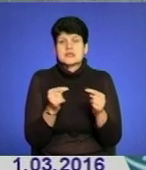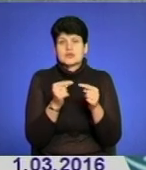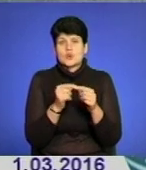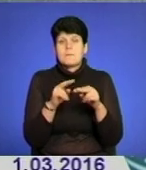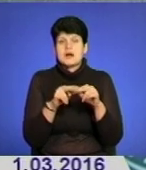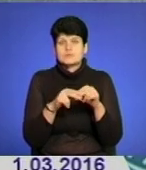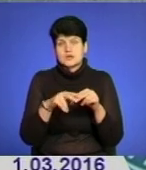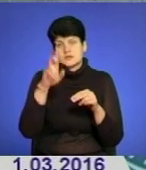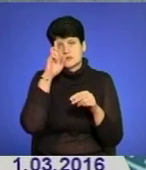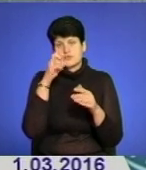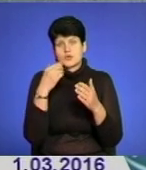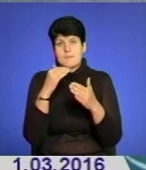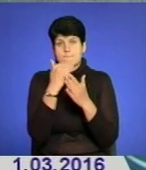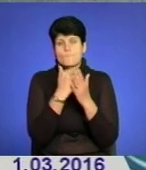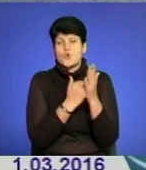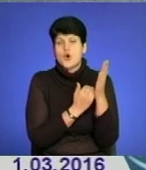бюджетної програми.